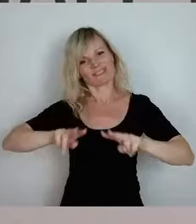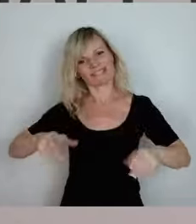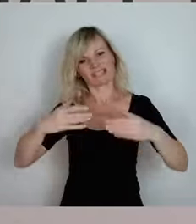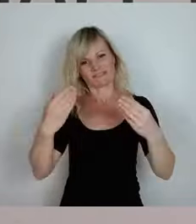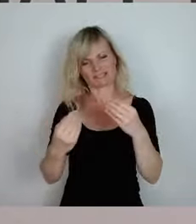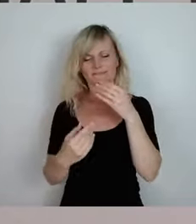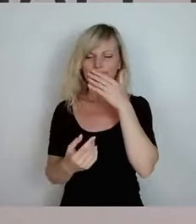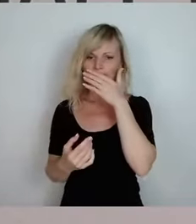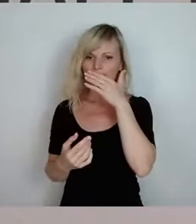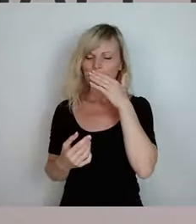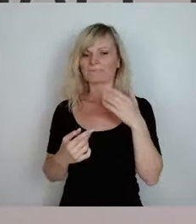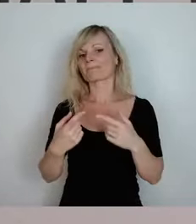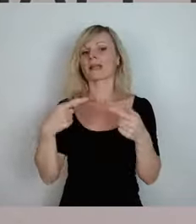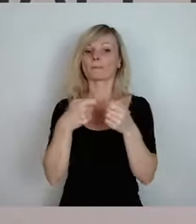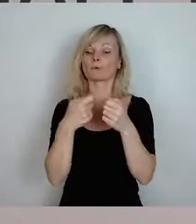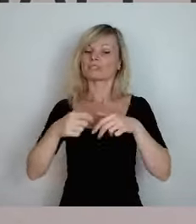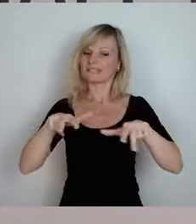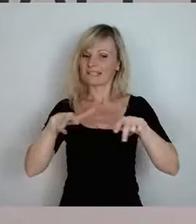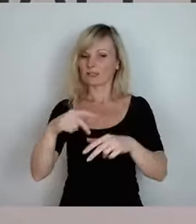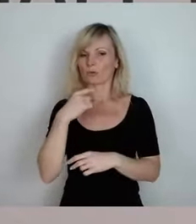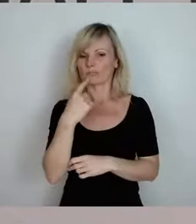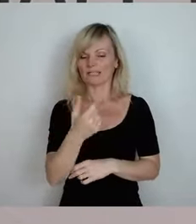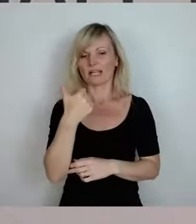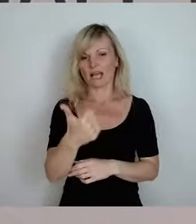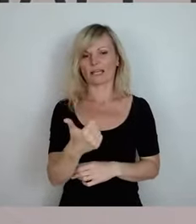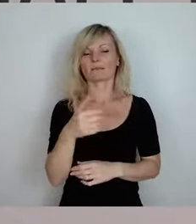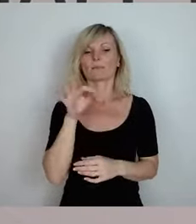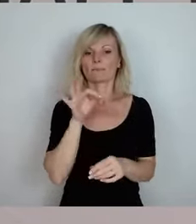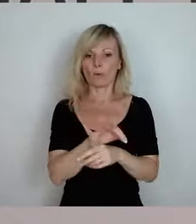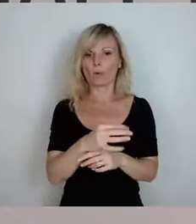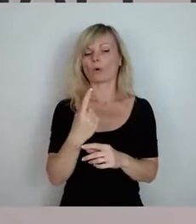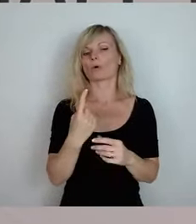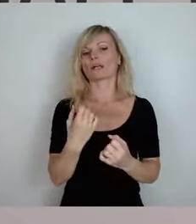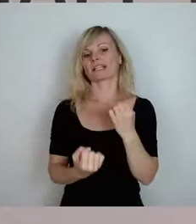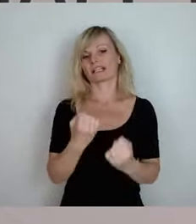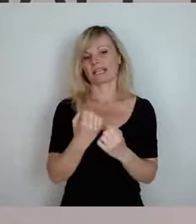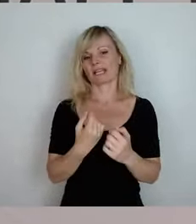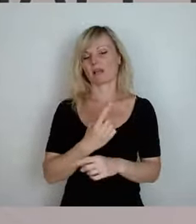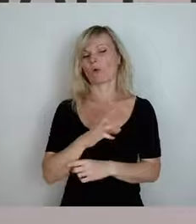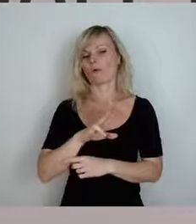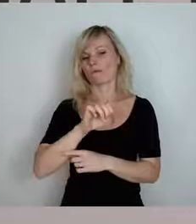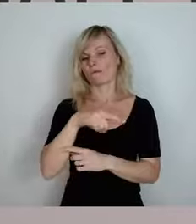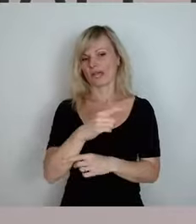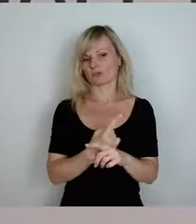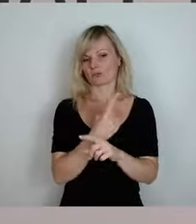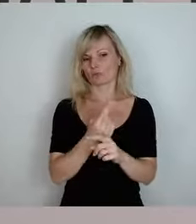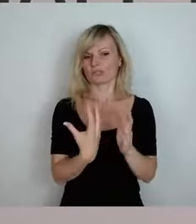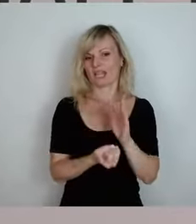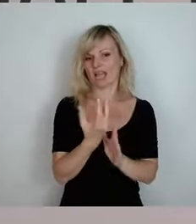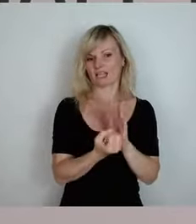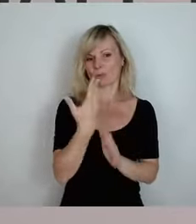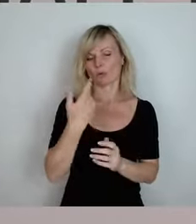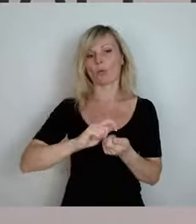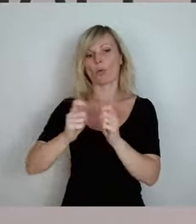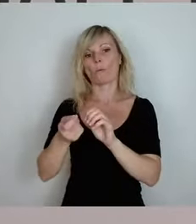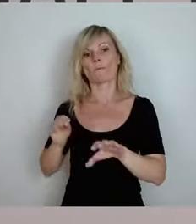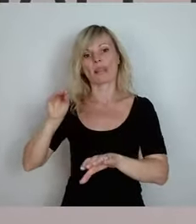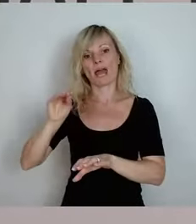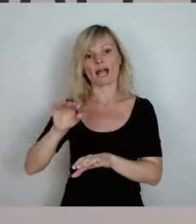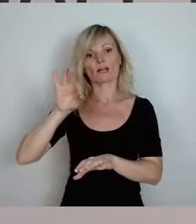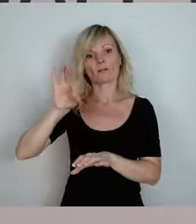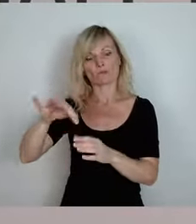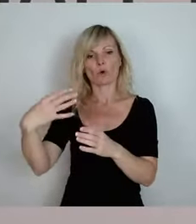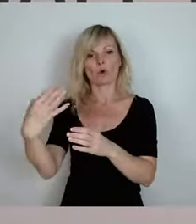erzeugter Kilowattstunde Elektroenergie aus dem Windrad auch eine Umlage für die Gemeinden